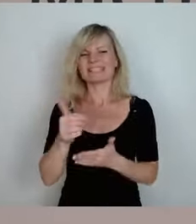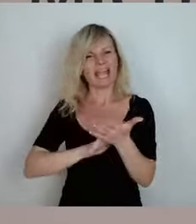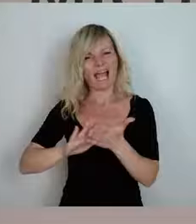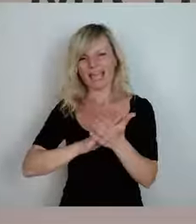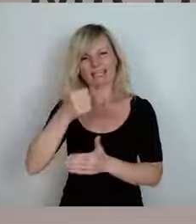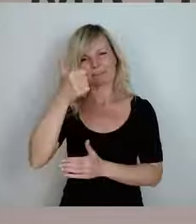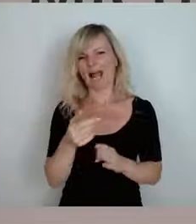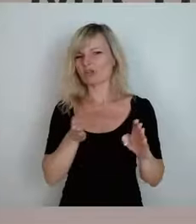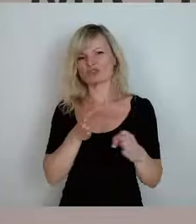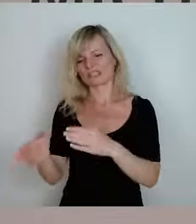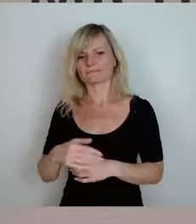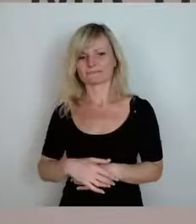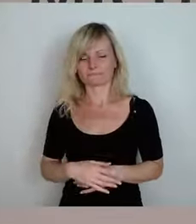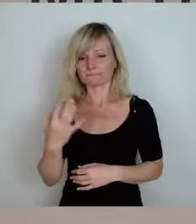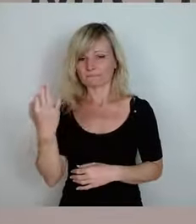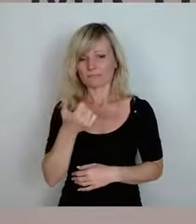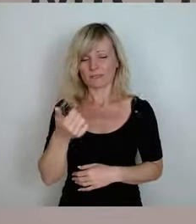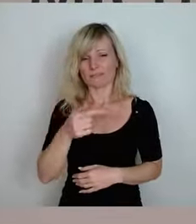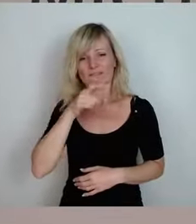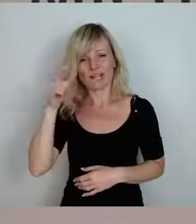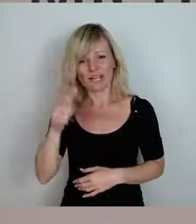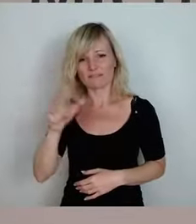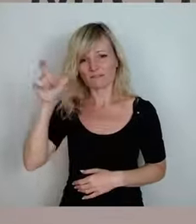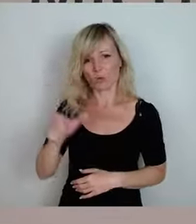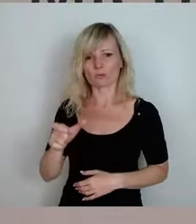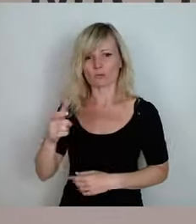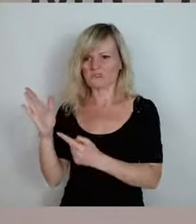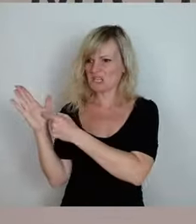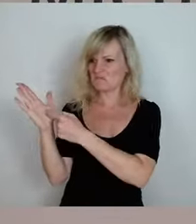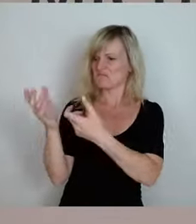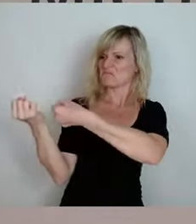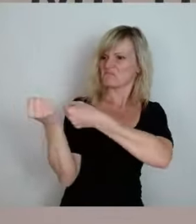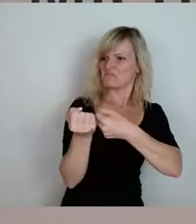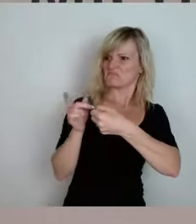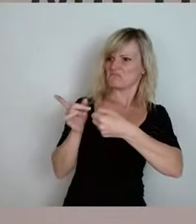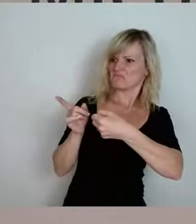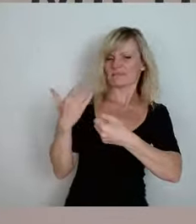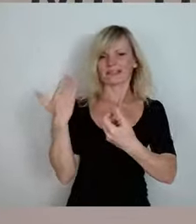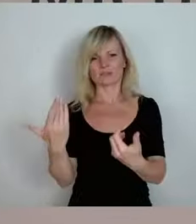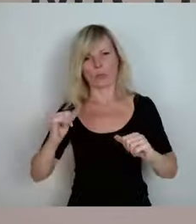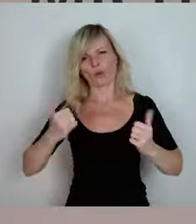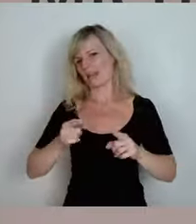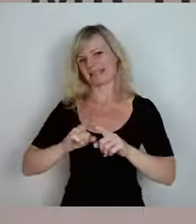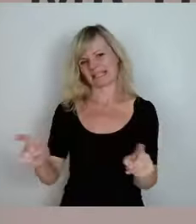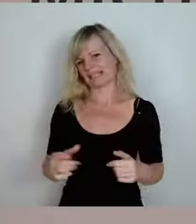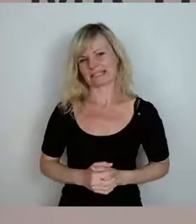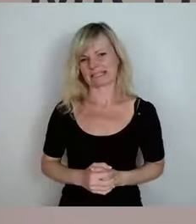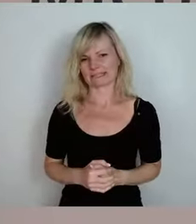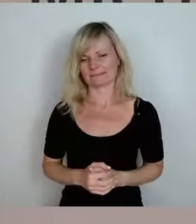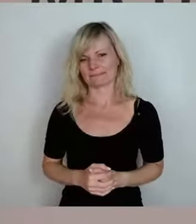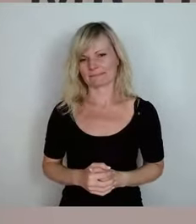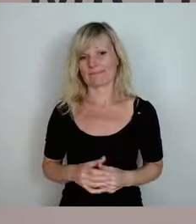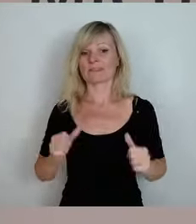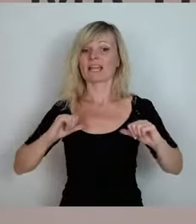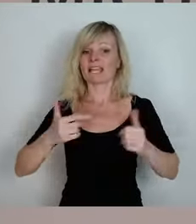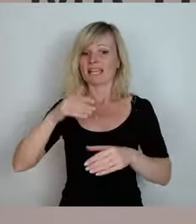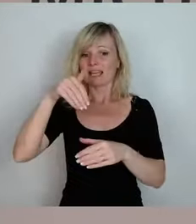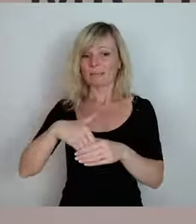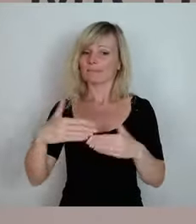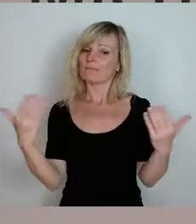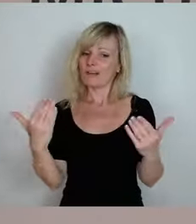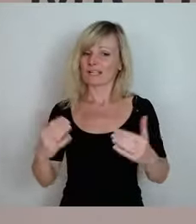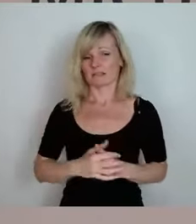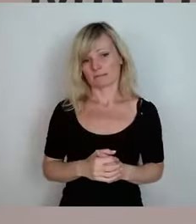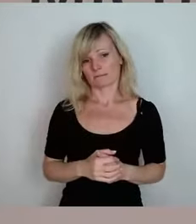Verantwortlichen geben, den man irgendwo hinhängen kann. So ist das Leben auch nicht. Sondern was ist, ist, dass es ein tolles Volk